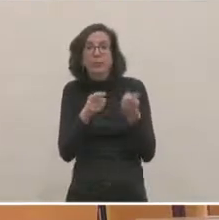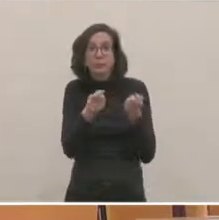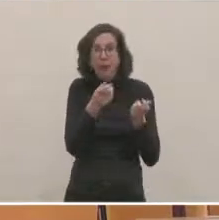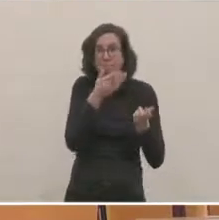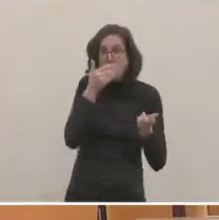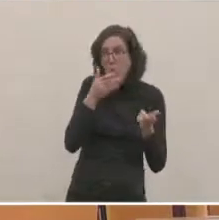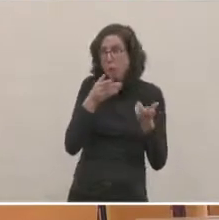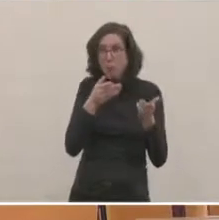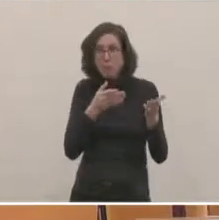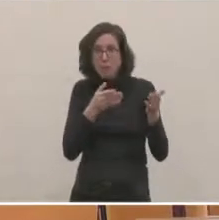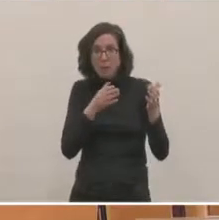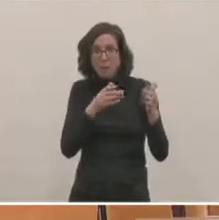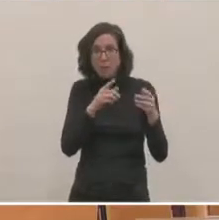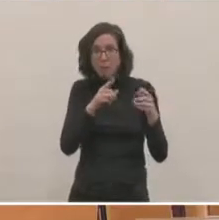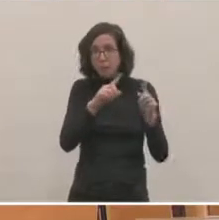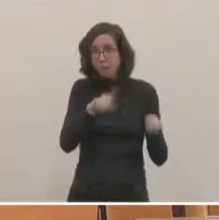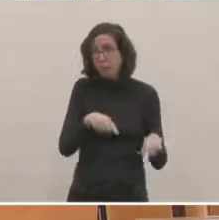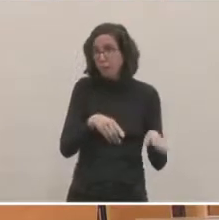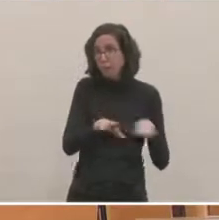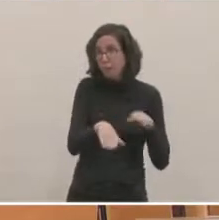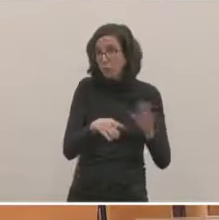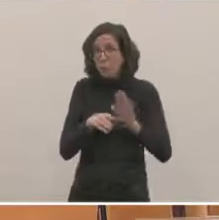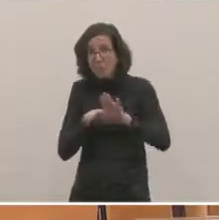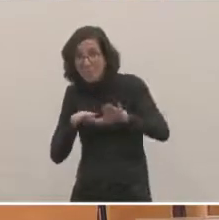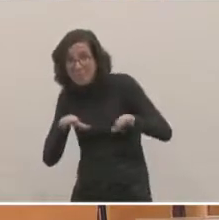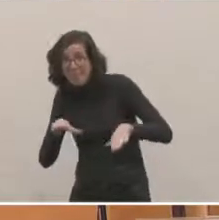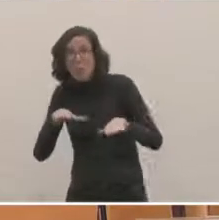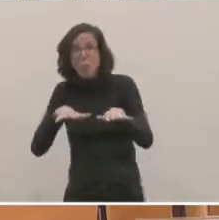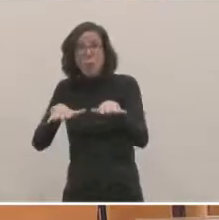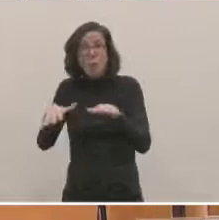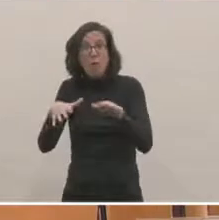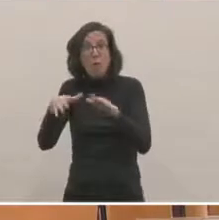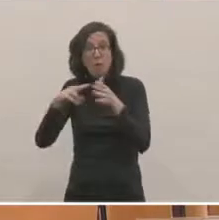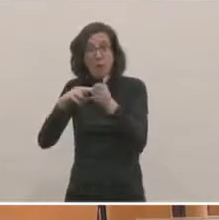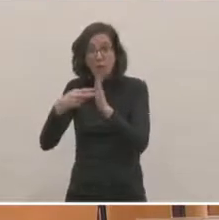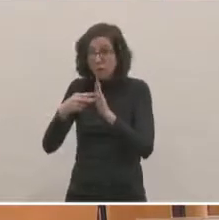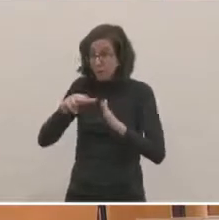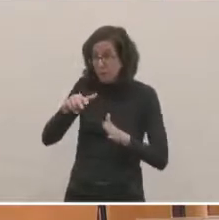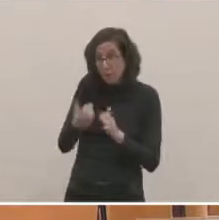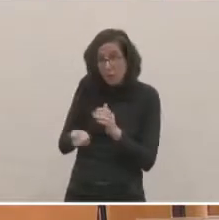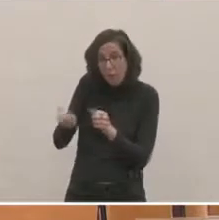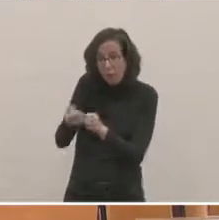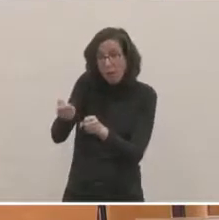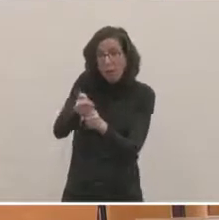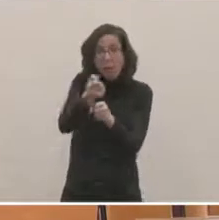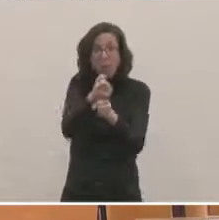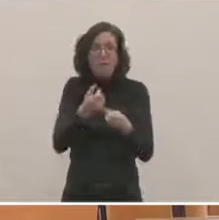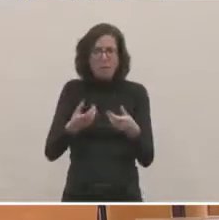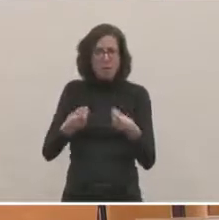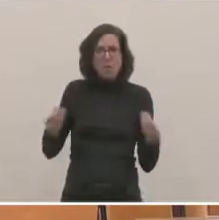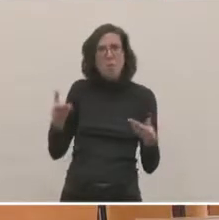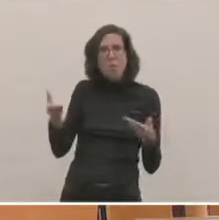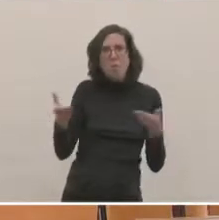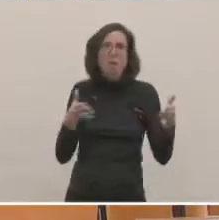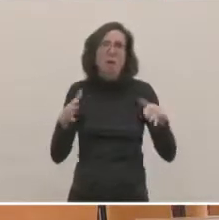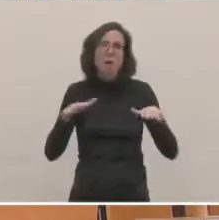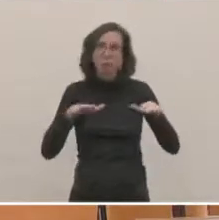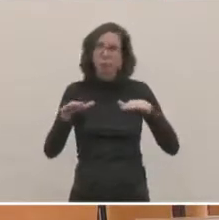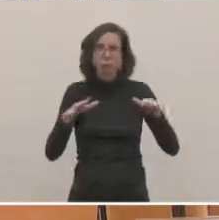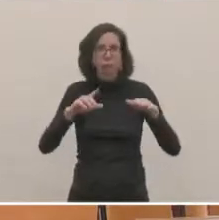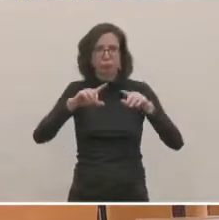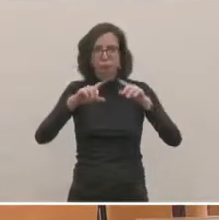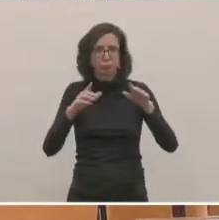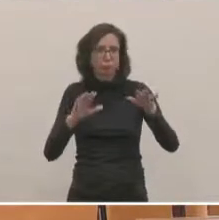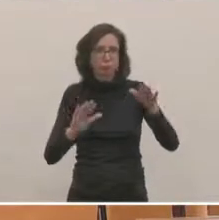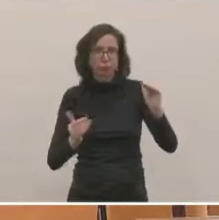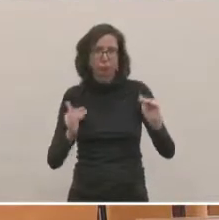'étude de la ressource, nous avons des moyens techniques qui se mettent en œuvre et qui sont relativement importants. Je précise aussi qu'il y a une proposition qui est à l'intérieur, qui peut